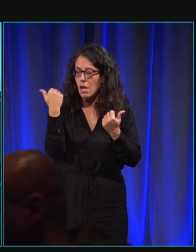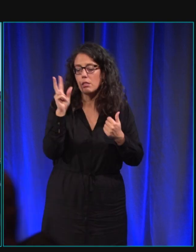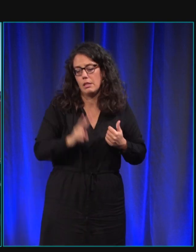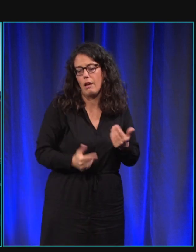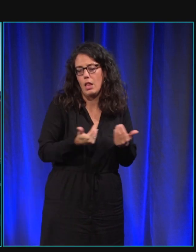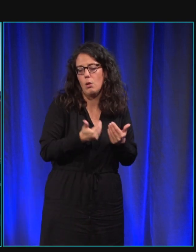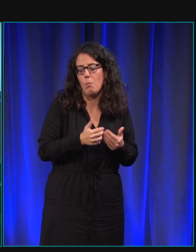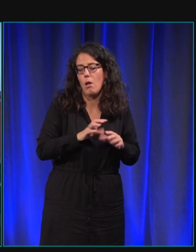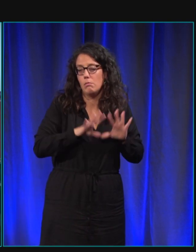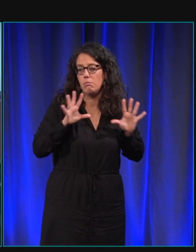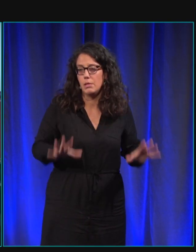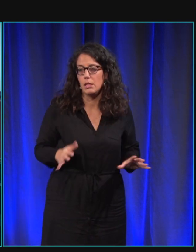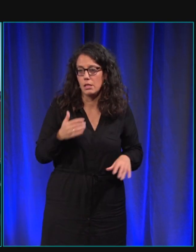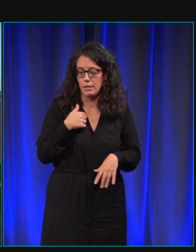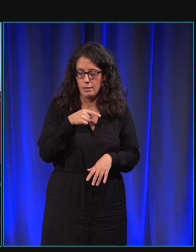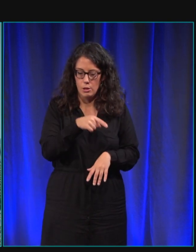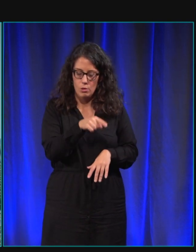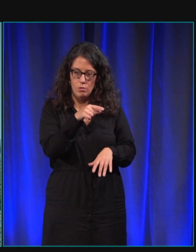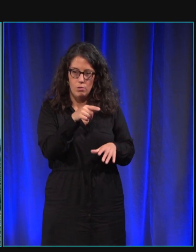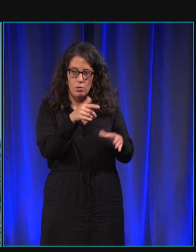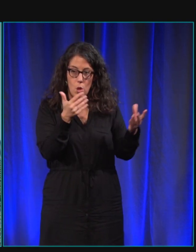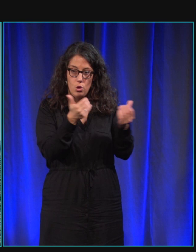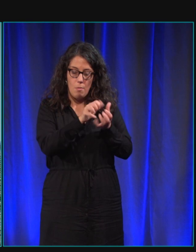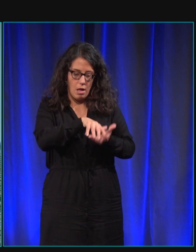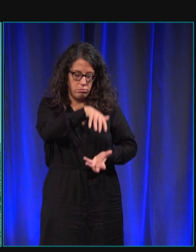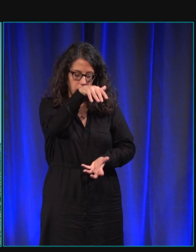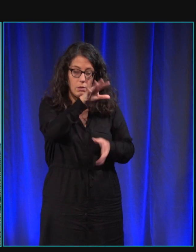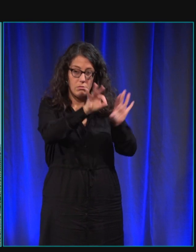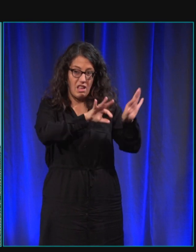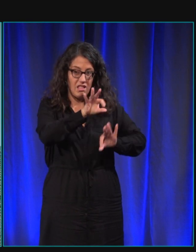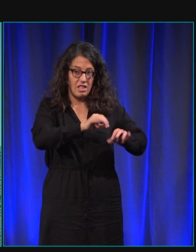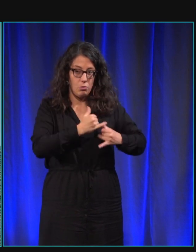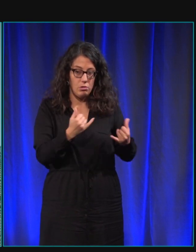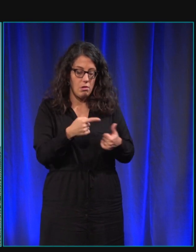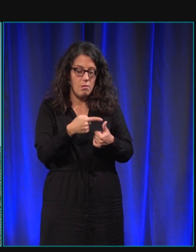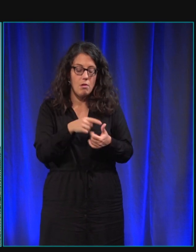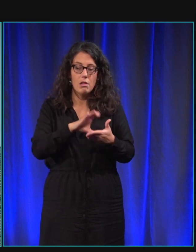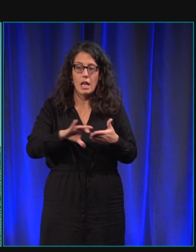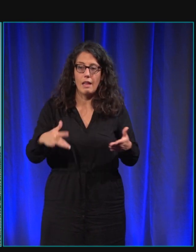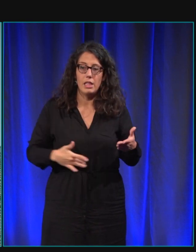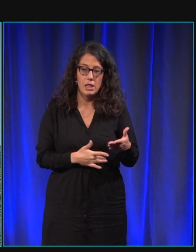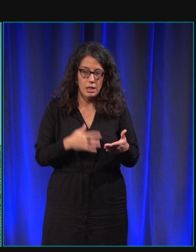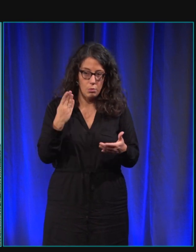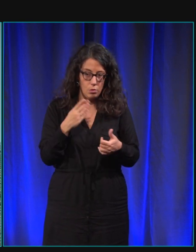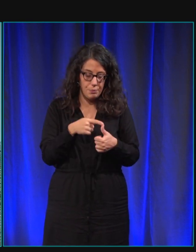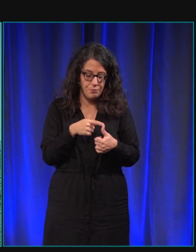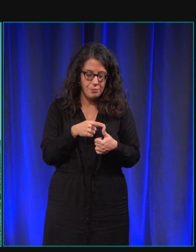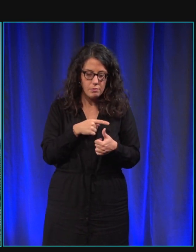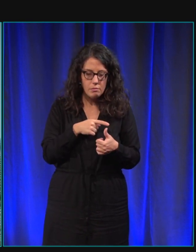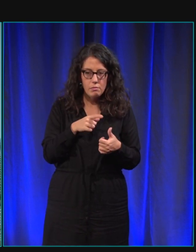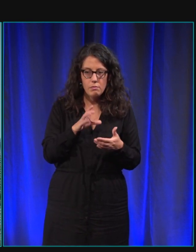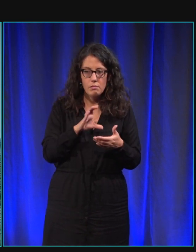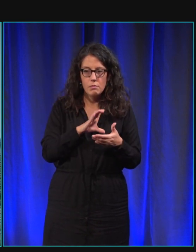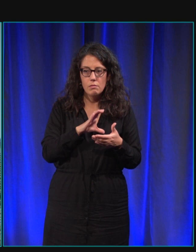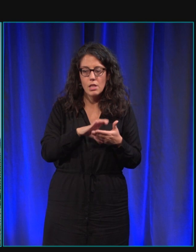il y a un gros tri sur les demandes qui sont faites pour obtenir un chien il faut avoir la carte d'invalidité actuellement carte à